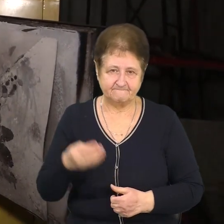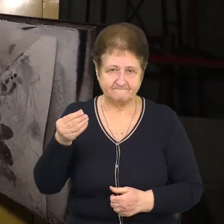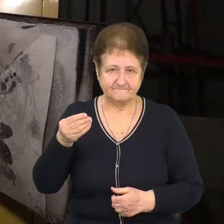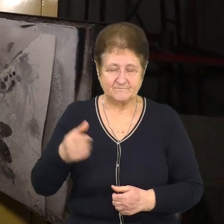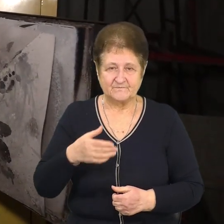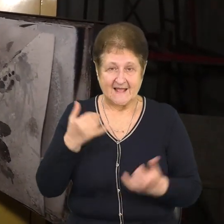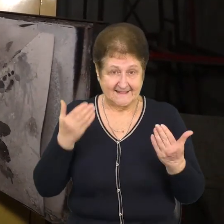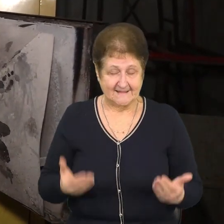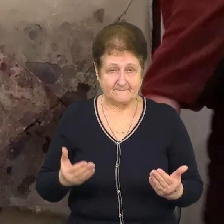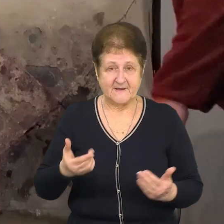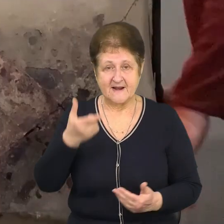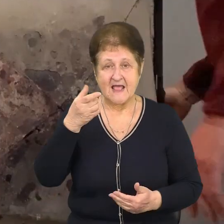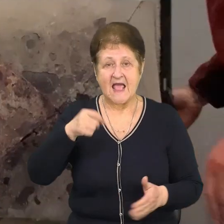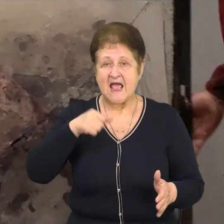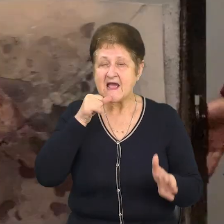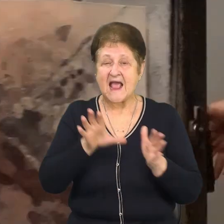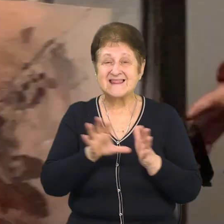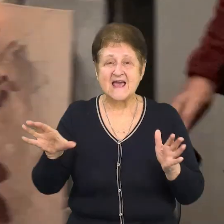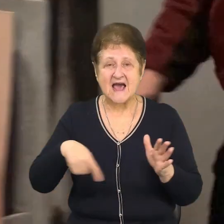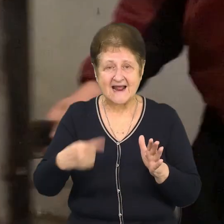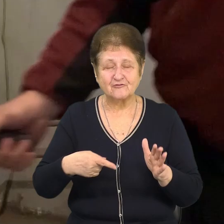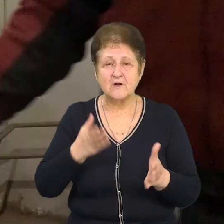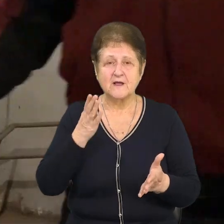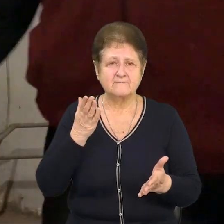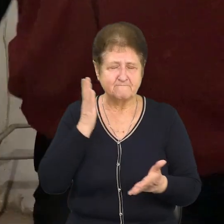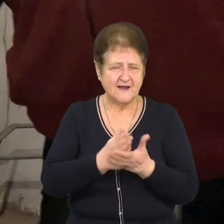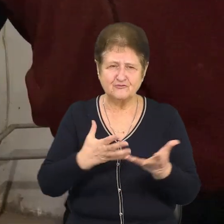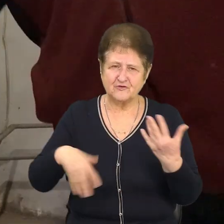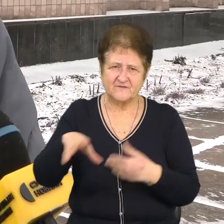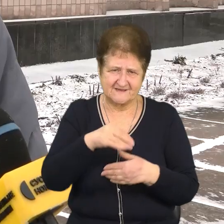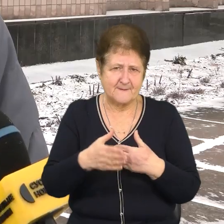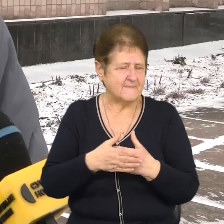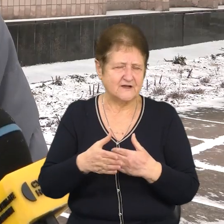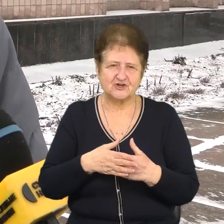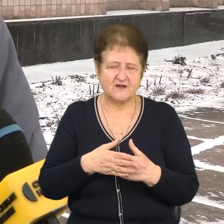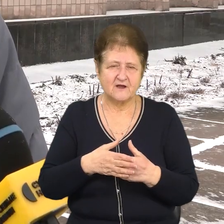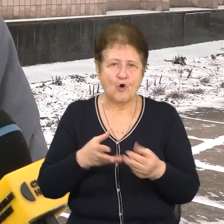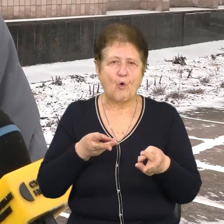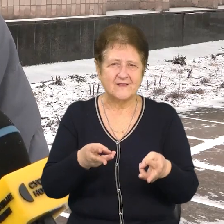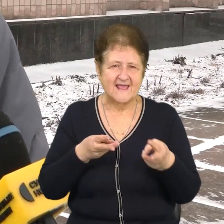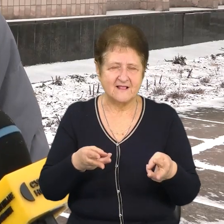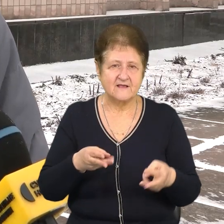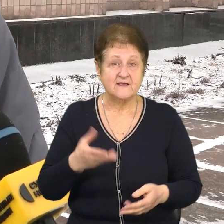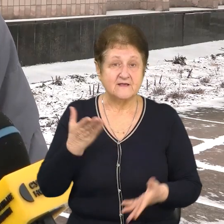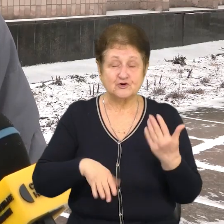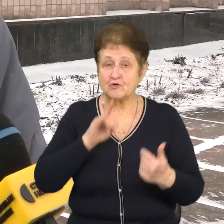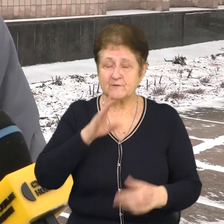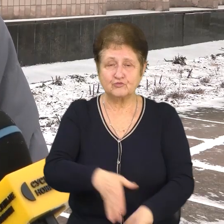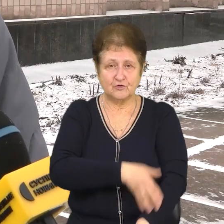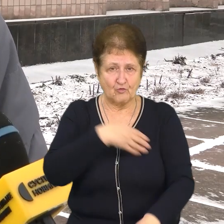Натепер генератори в громаді мають майже всі котельні соціального сектору. Якщо не буде довгий час світла,